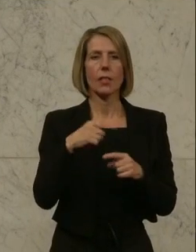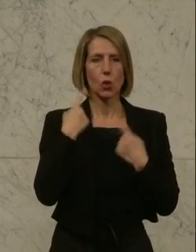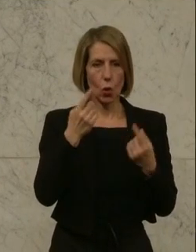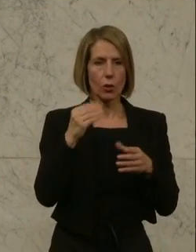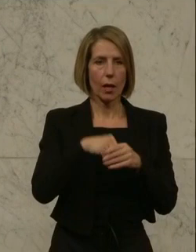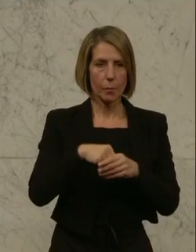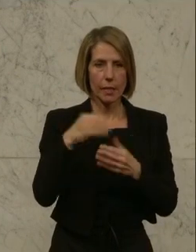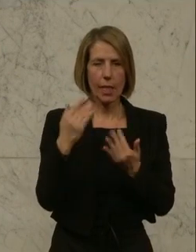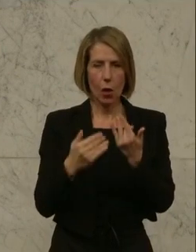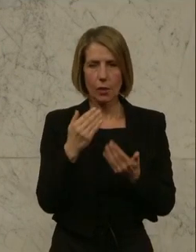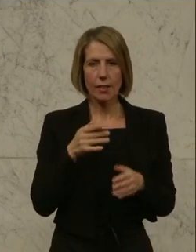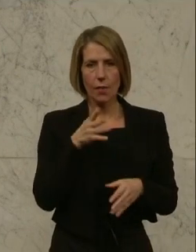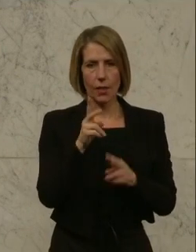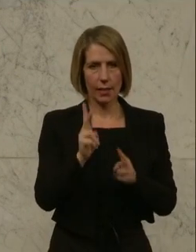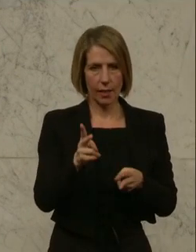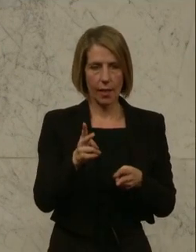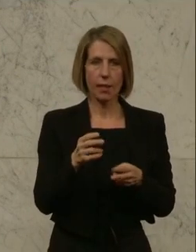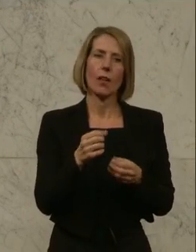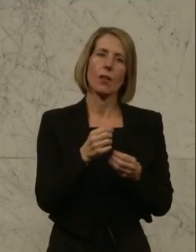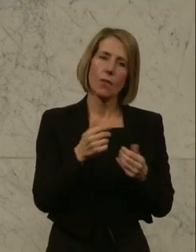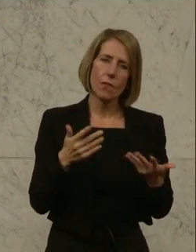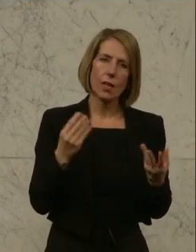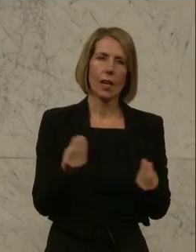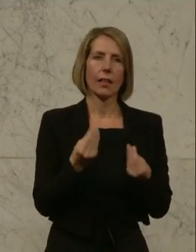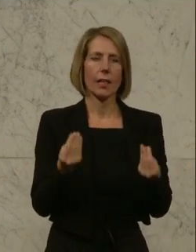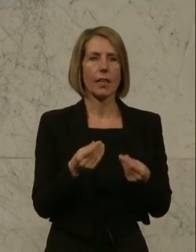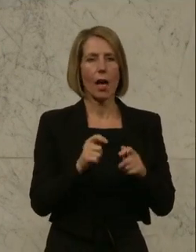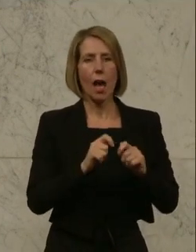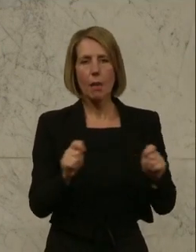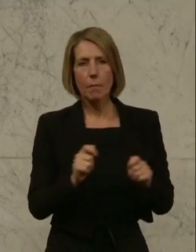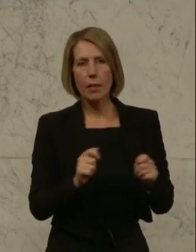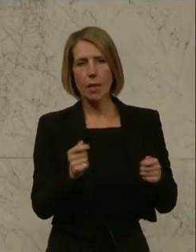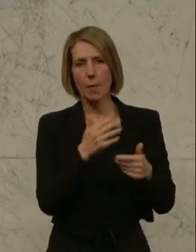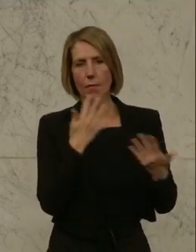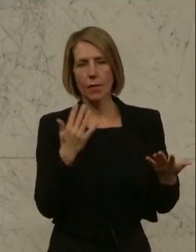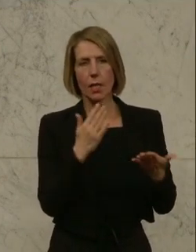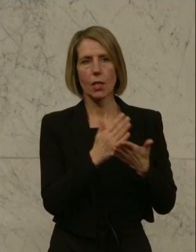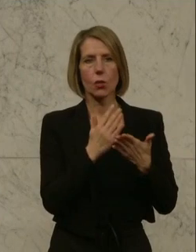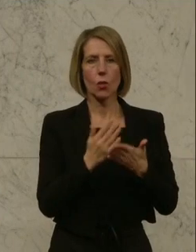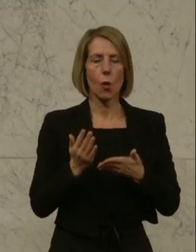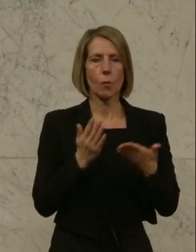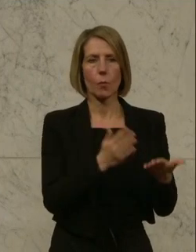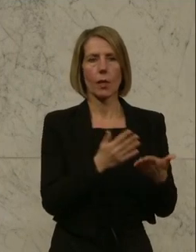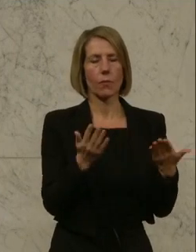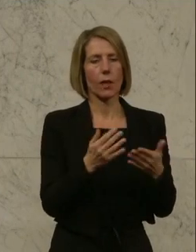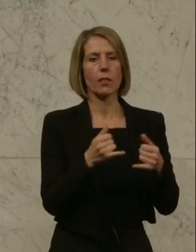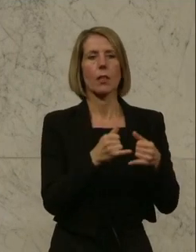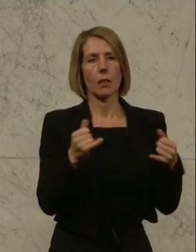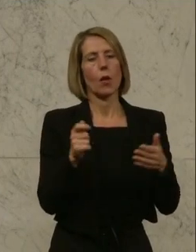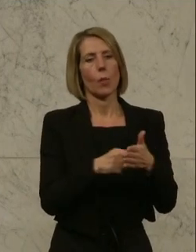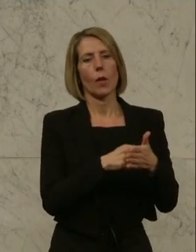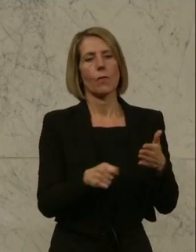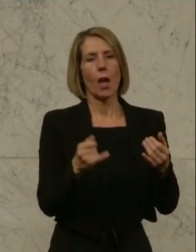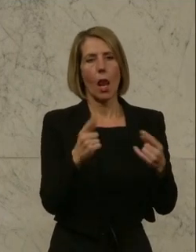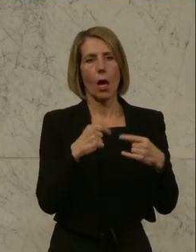Also hier eine Reihe von Dingen oder eine Reihe von Maßnahmen, die hier dazu führen, dass die Briefwahl aus